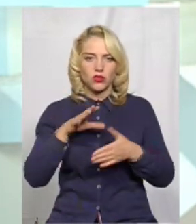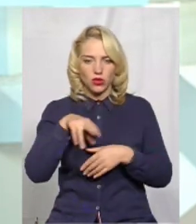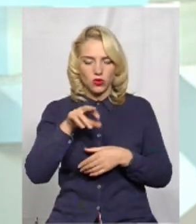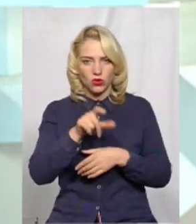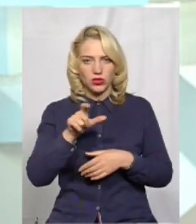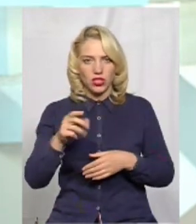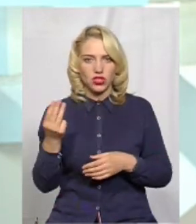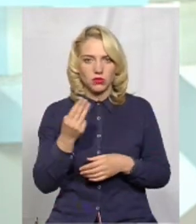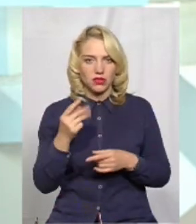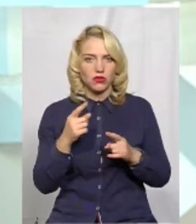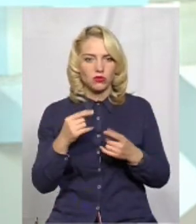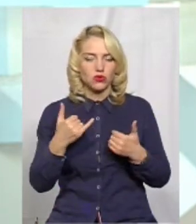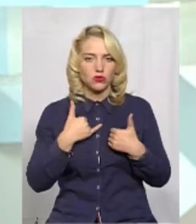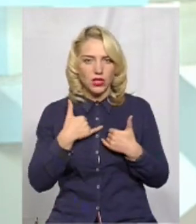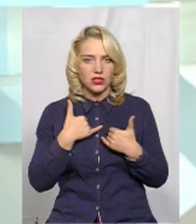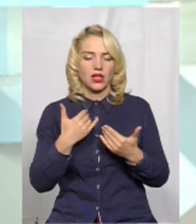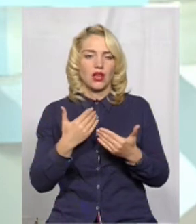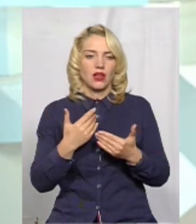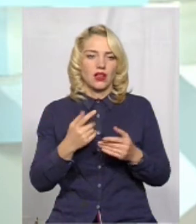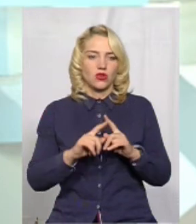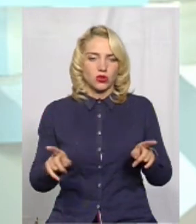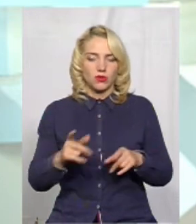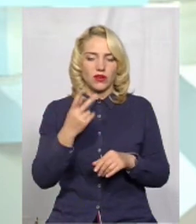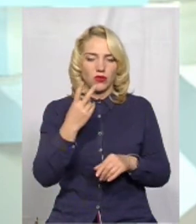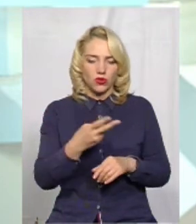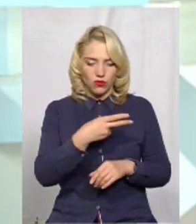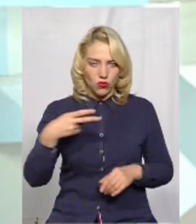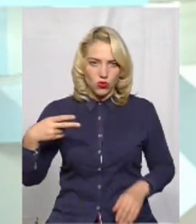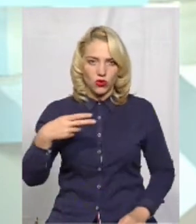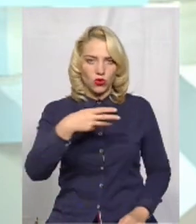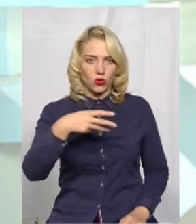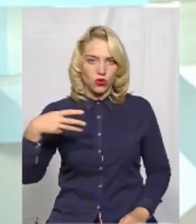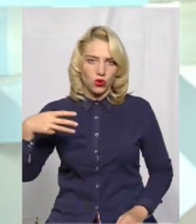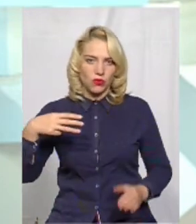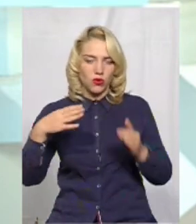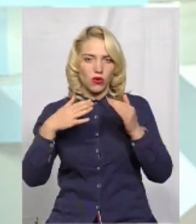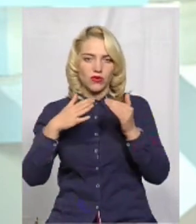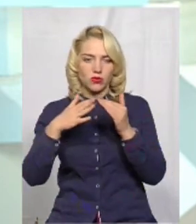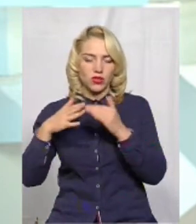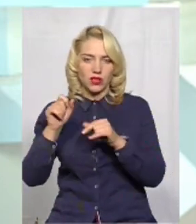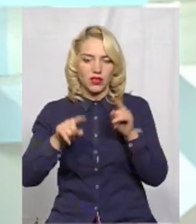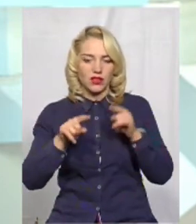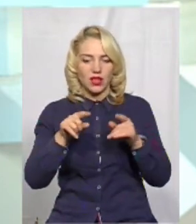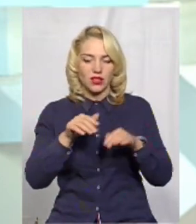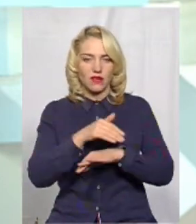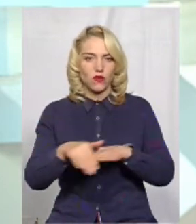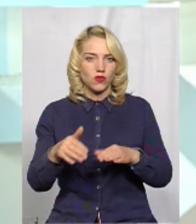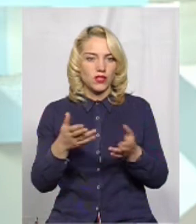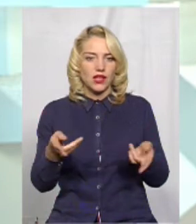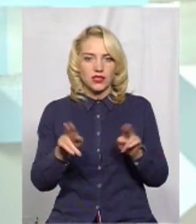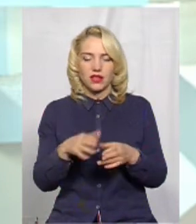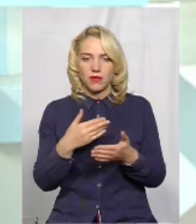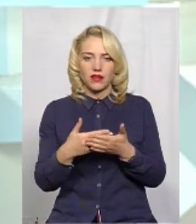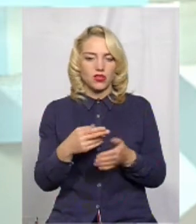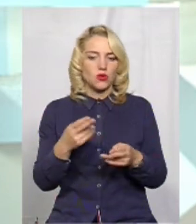Шепетівки, тому що в нас особливо 2-3 поверхові будинки на деяких вулицях залишилися практично без